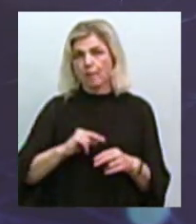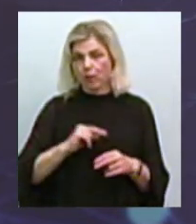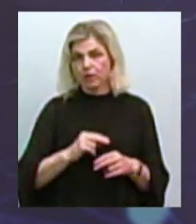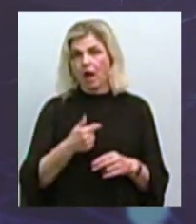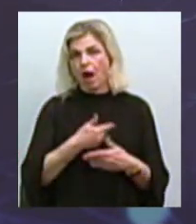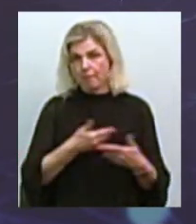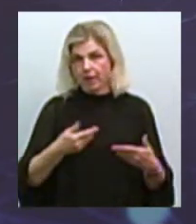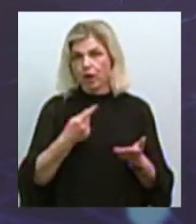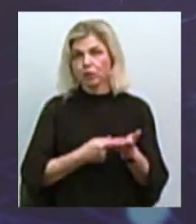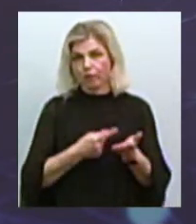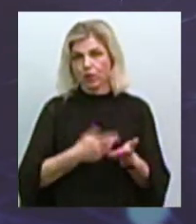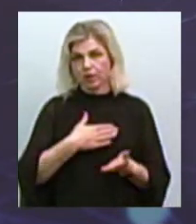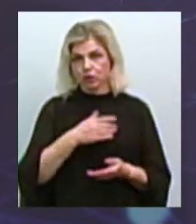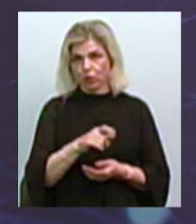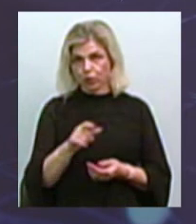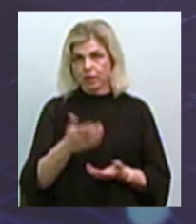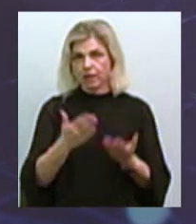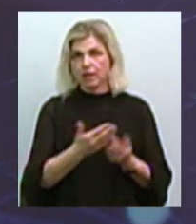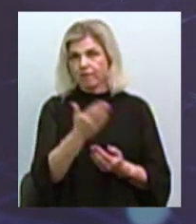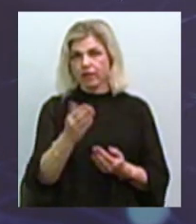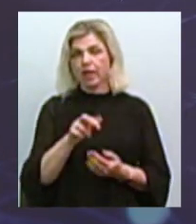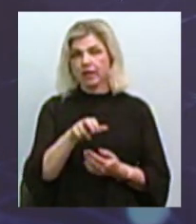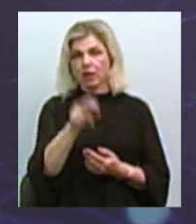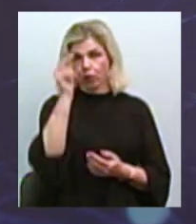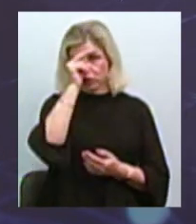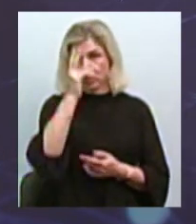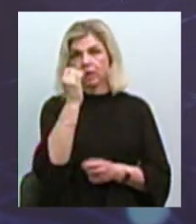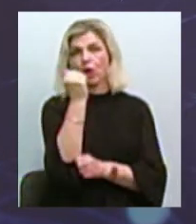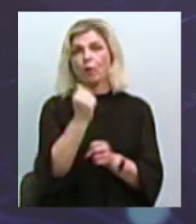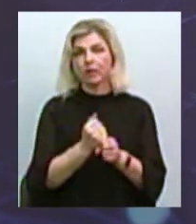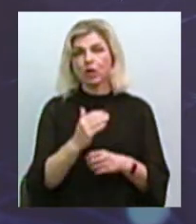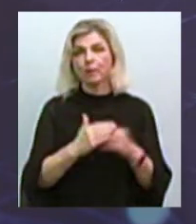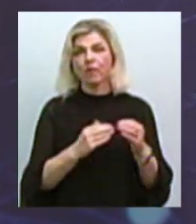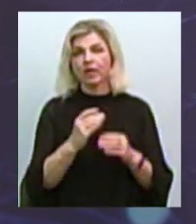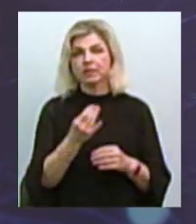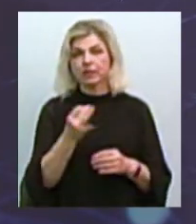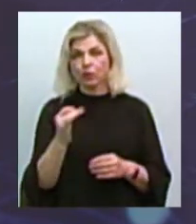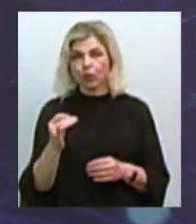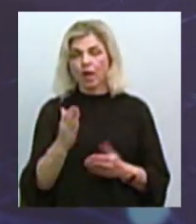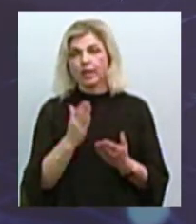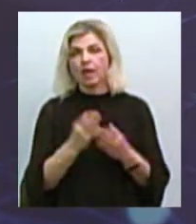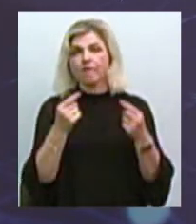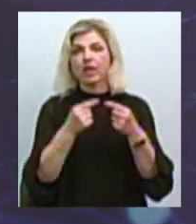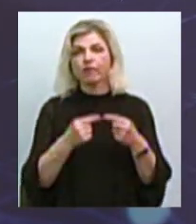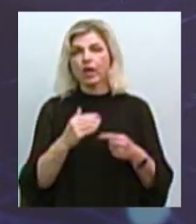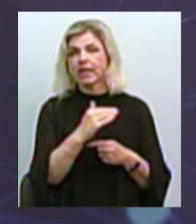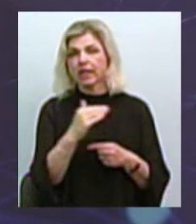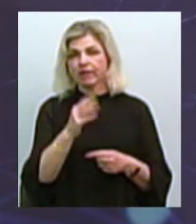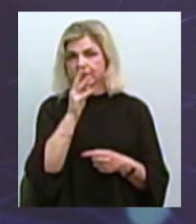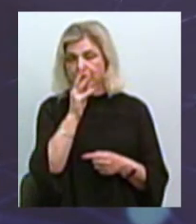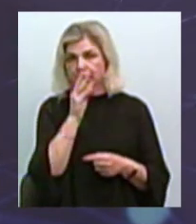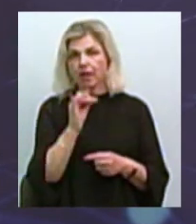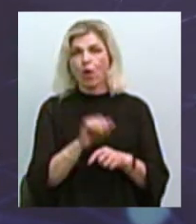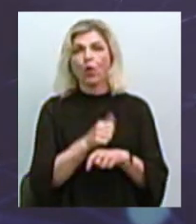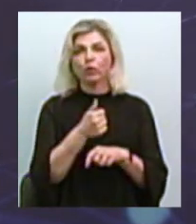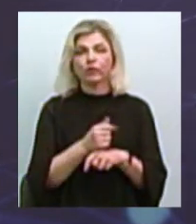що якщо ви отримуєте і йдете навчатися на робітничу професію, то сьогодні є відповідний і рівень заробітної плати, саме